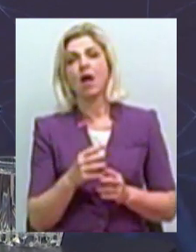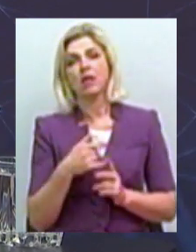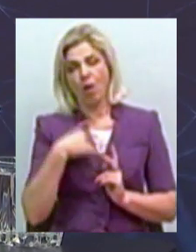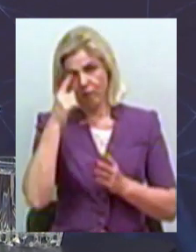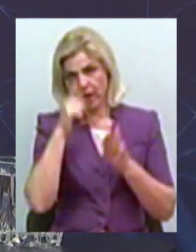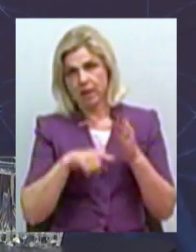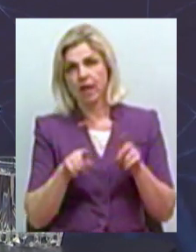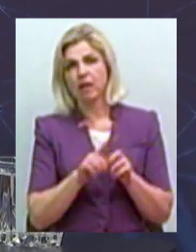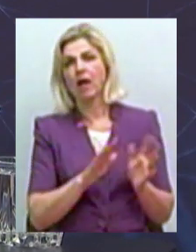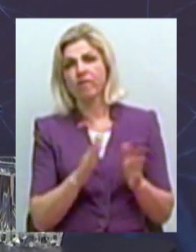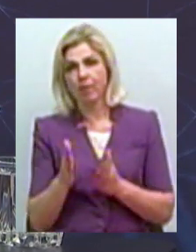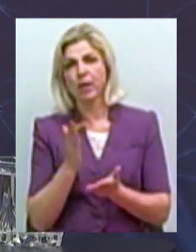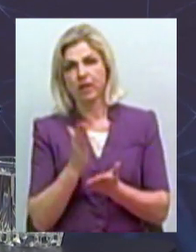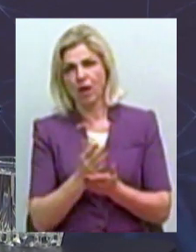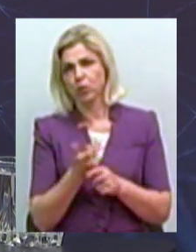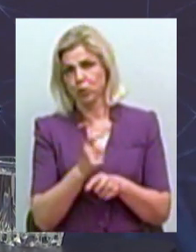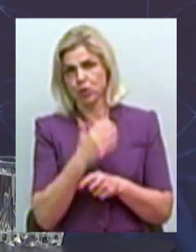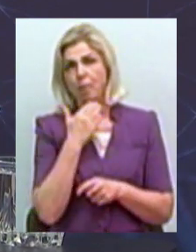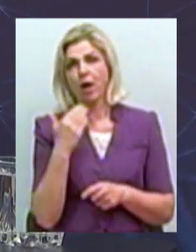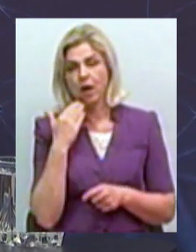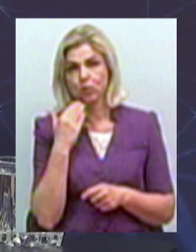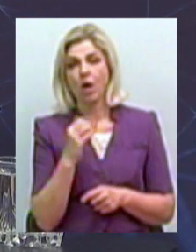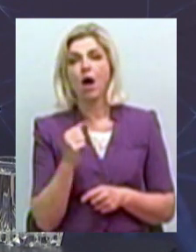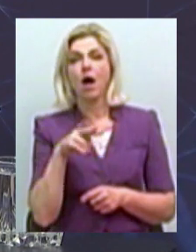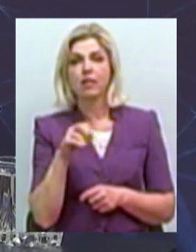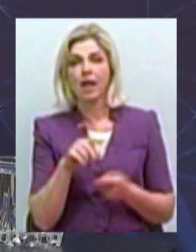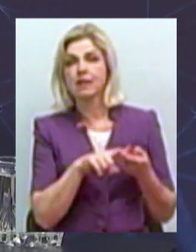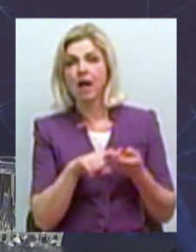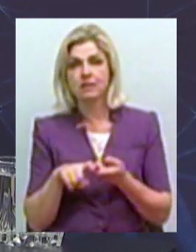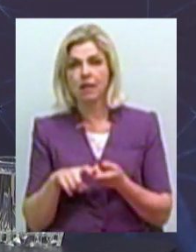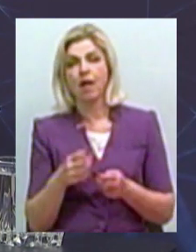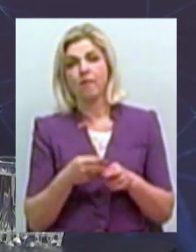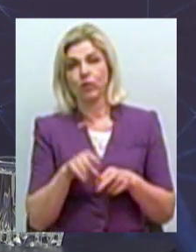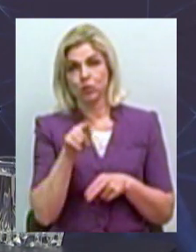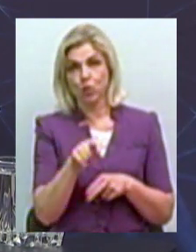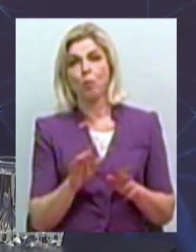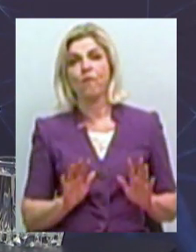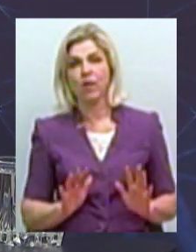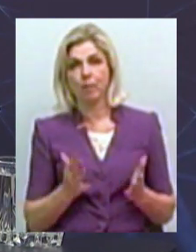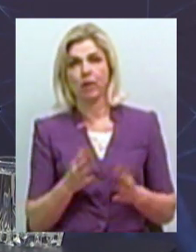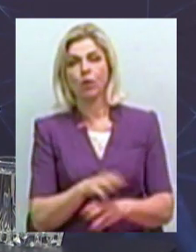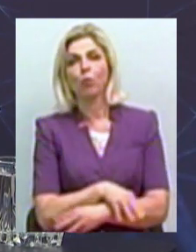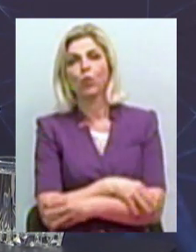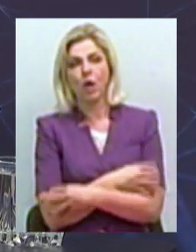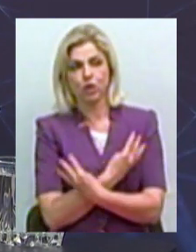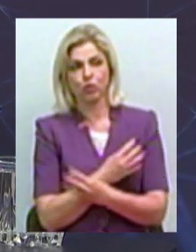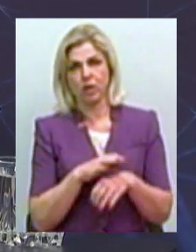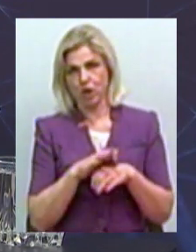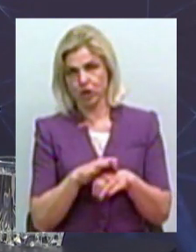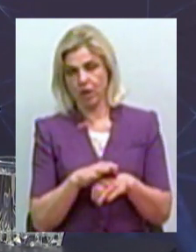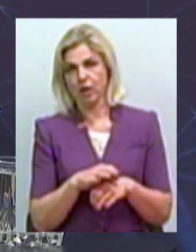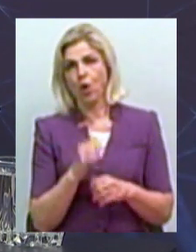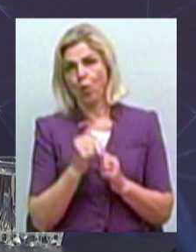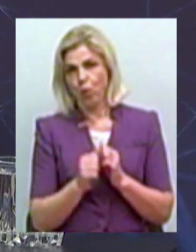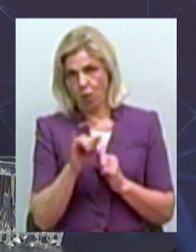що такі випадки існують, і їх дуже багато. Але наслідки в цьому випадку мурашки по шкірі, напевно,